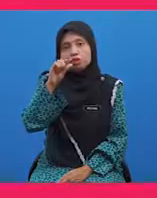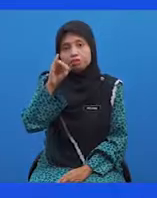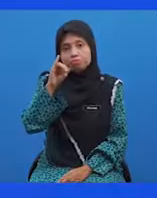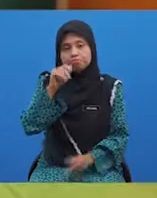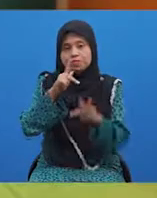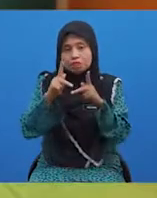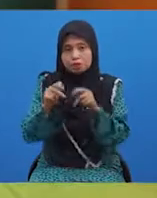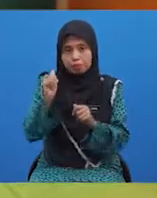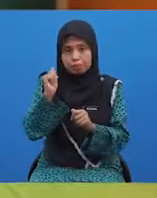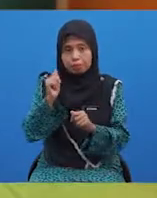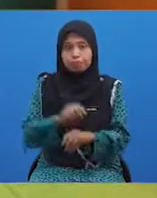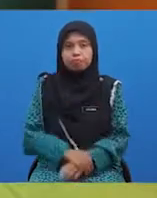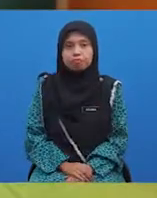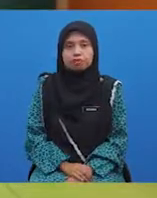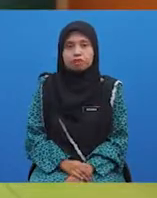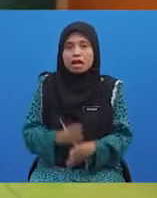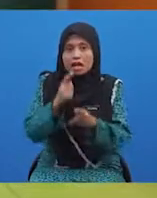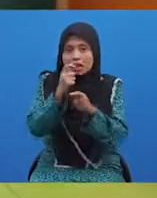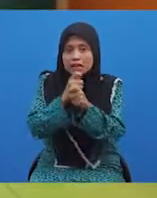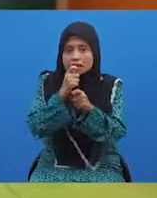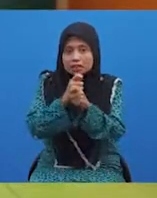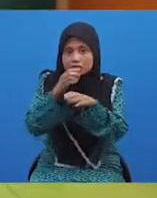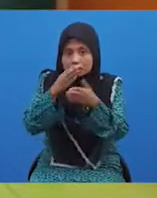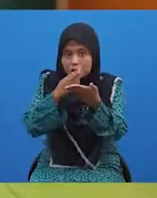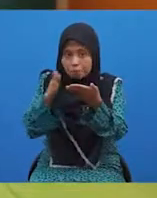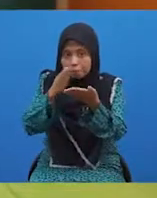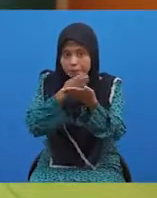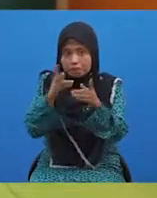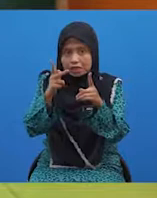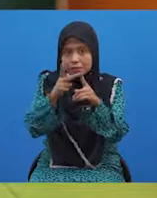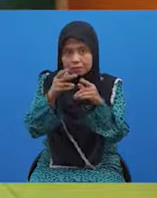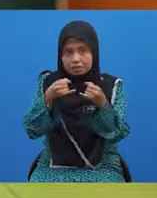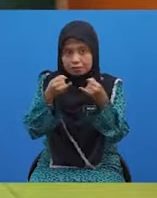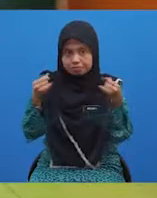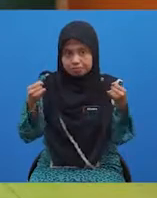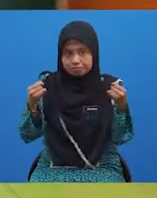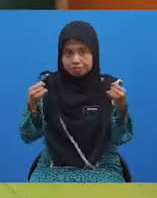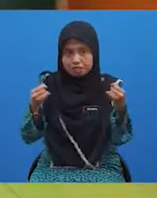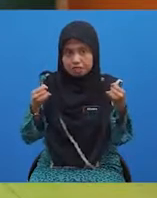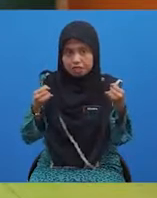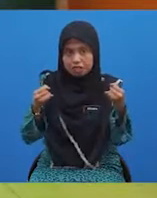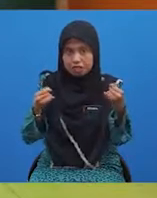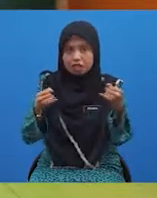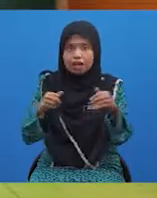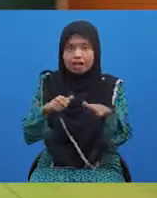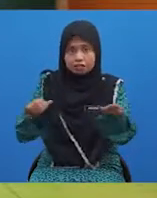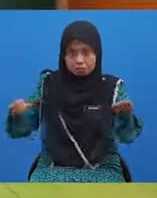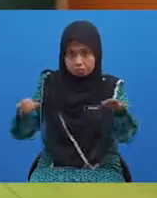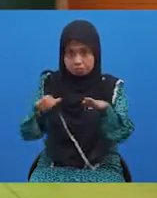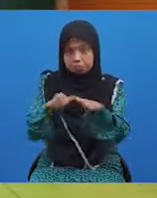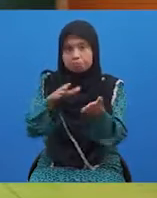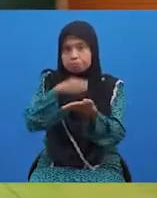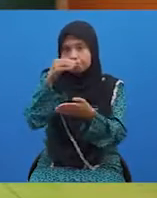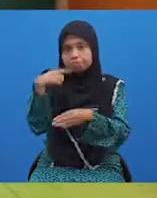Kata tugas ini pula terbahagi kepada beberapa jenis. Aspek pelajaran kita hari ini